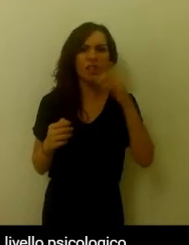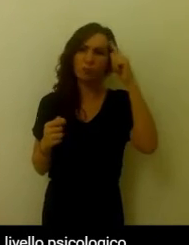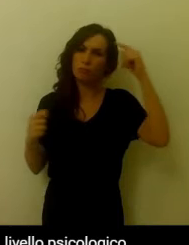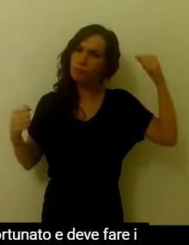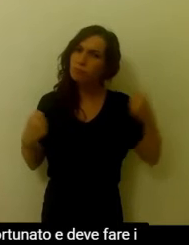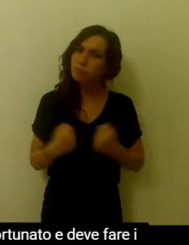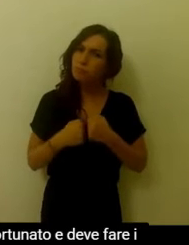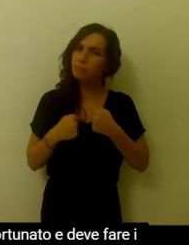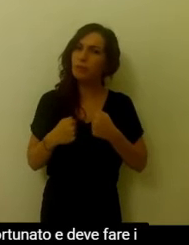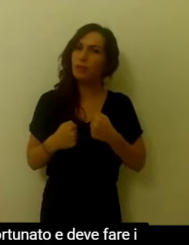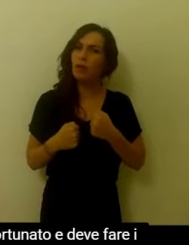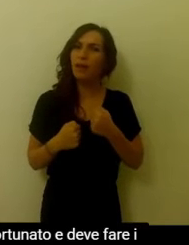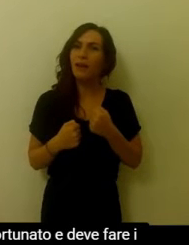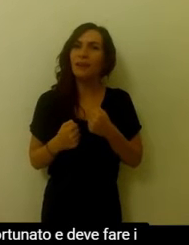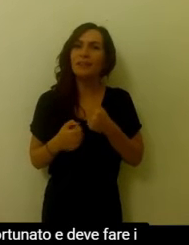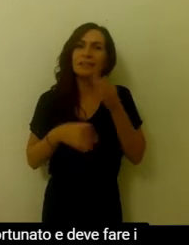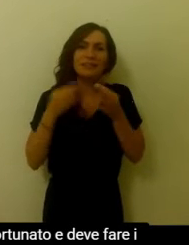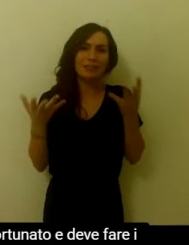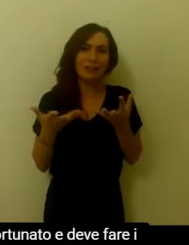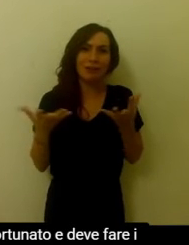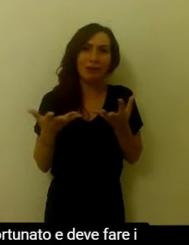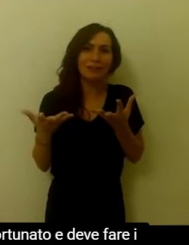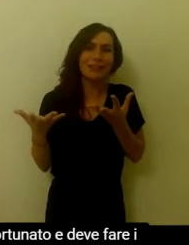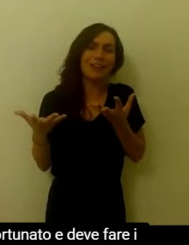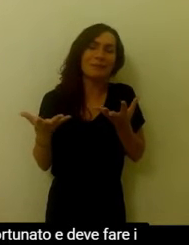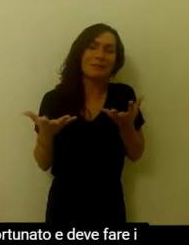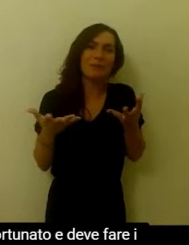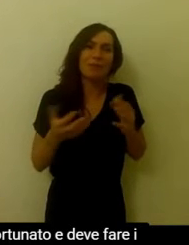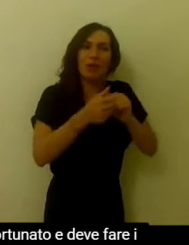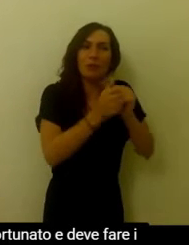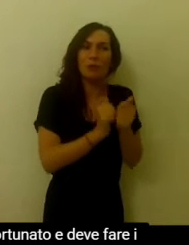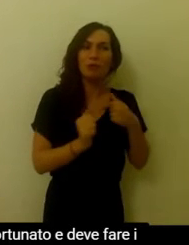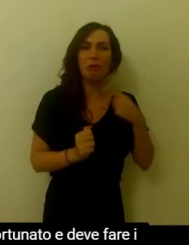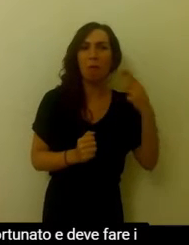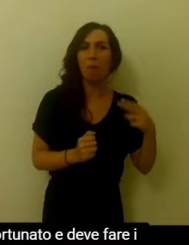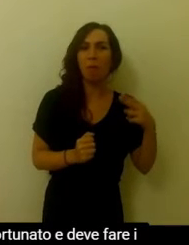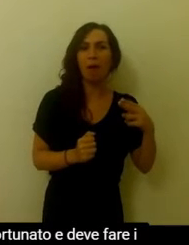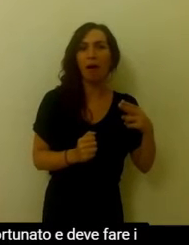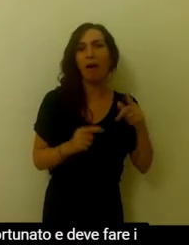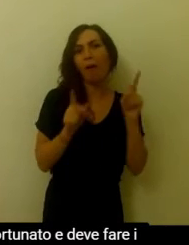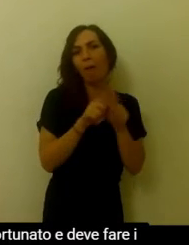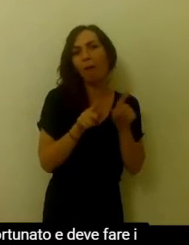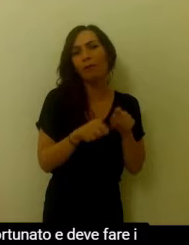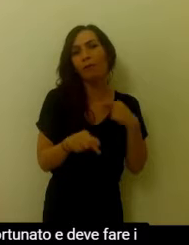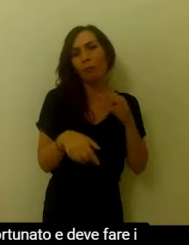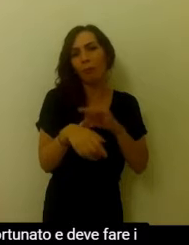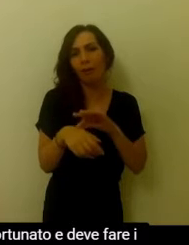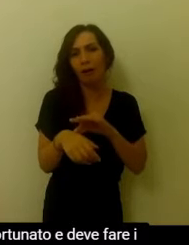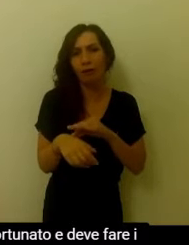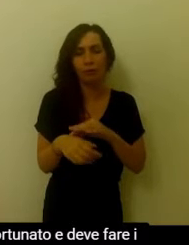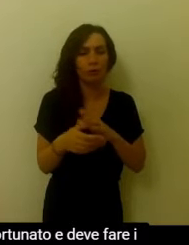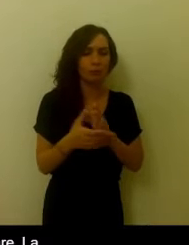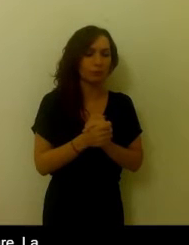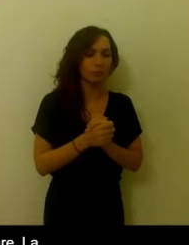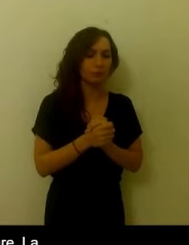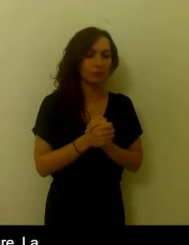livello psicologico, nel senso che uno non può fare sport contro il fortunato e deve fare i conti anche con questa